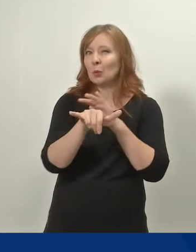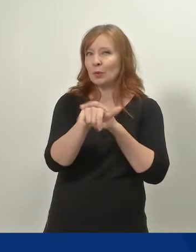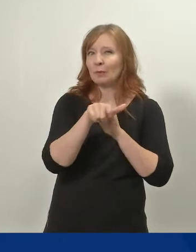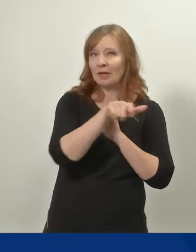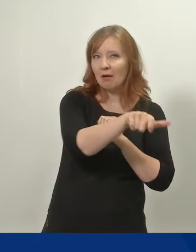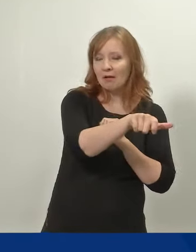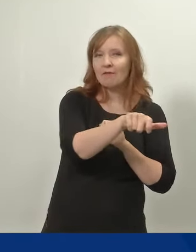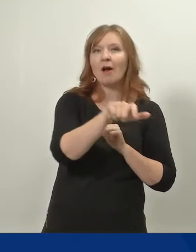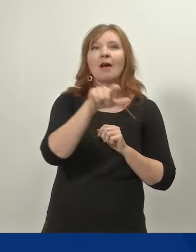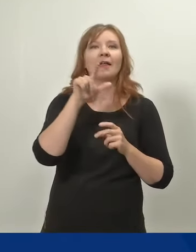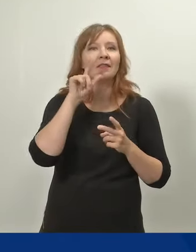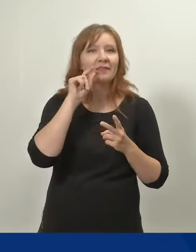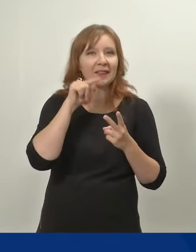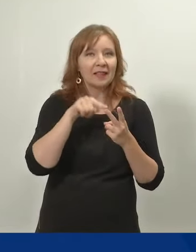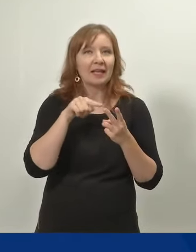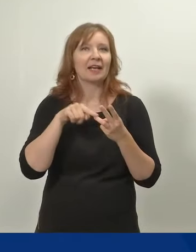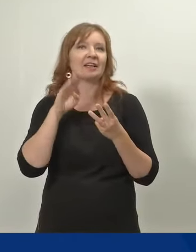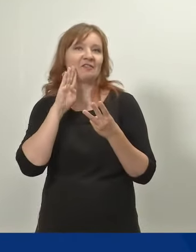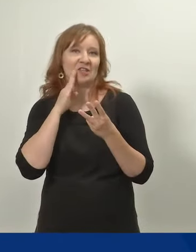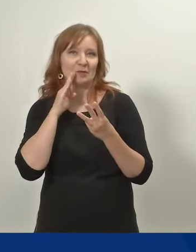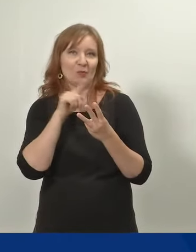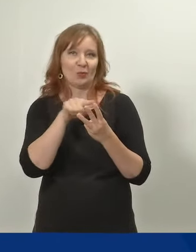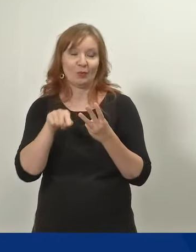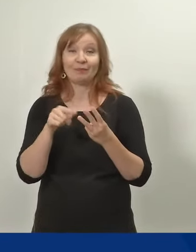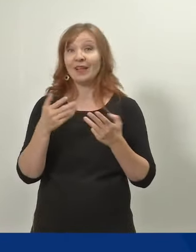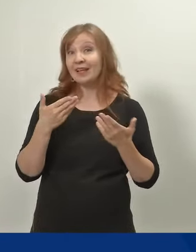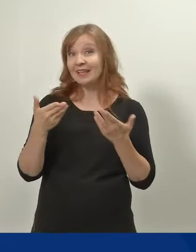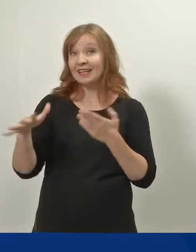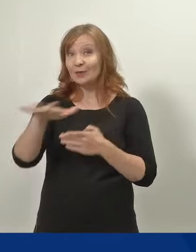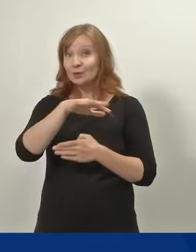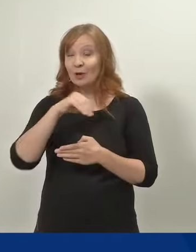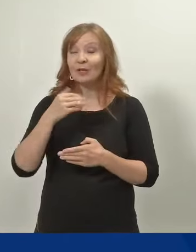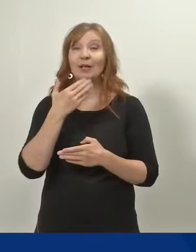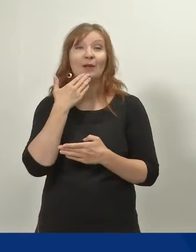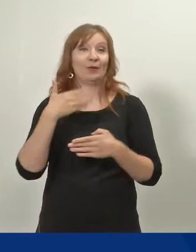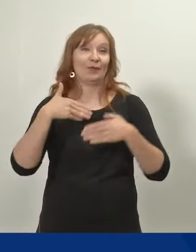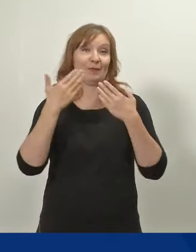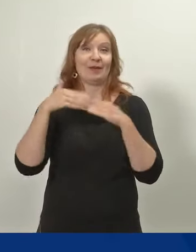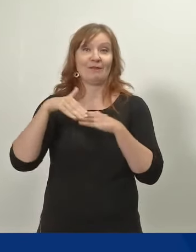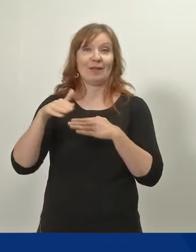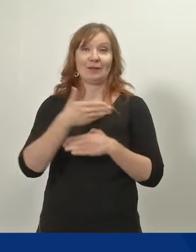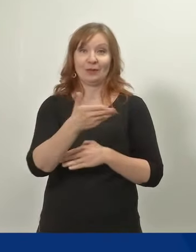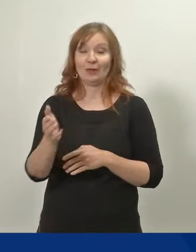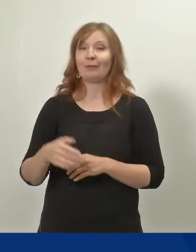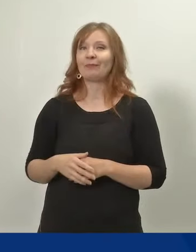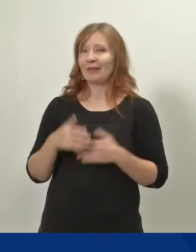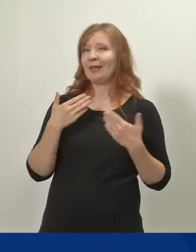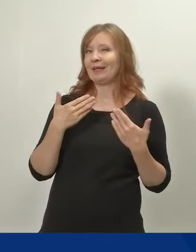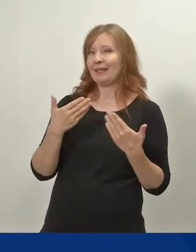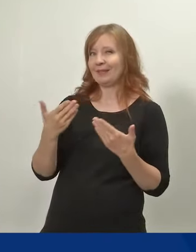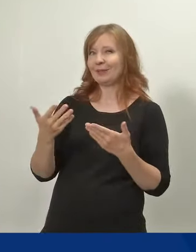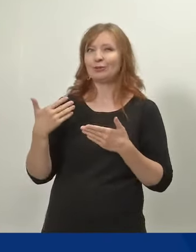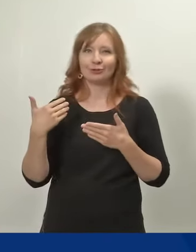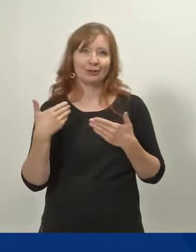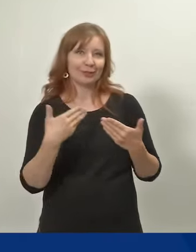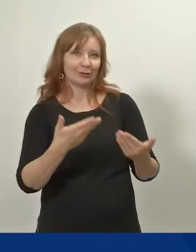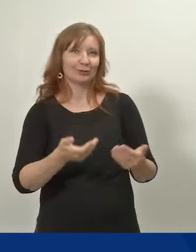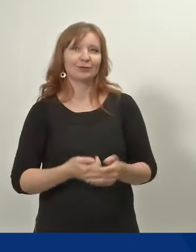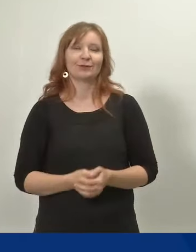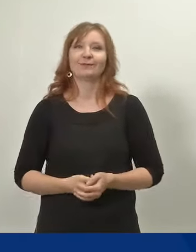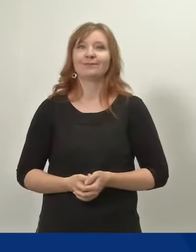Twitteristä ja Facebookista. Kiitos kaikille ja hyvää päivänjatkoa. Kiitos paljon. Kiitoksia. Kiitos.